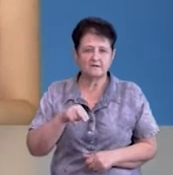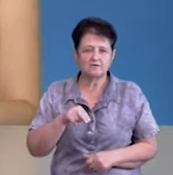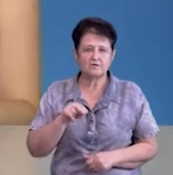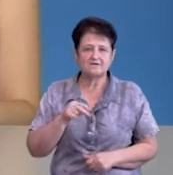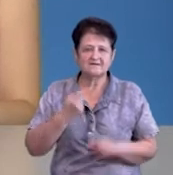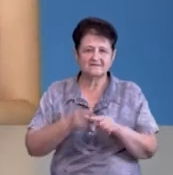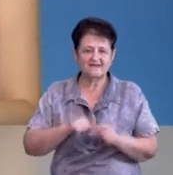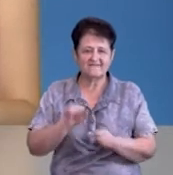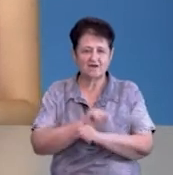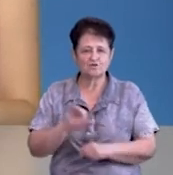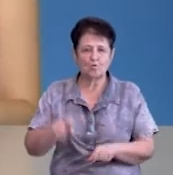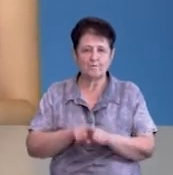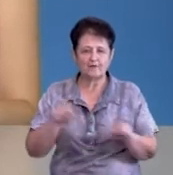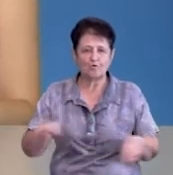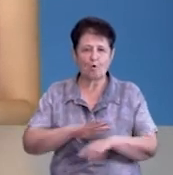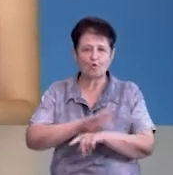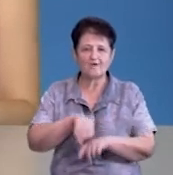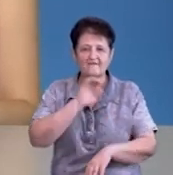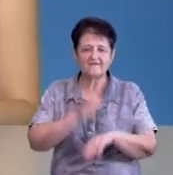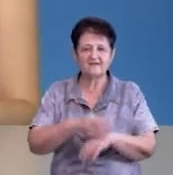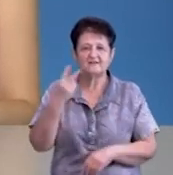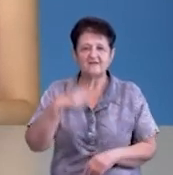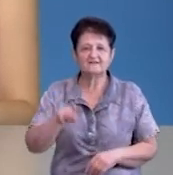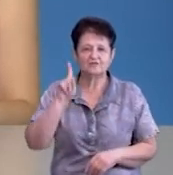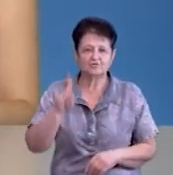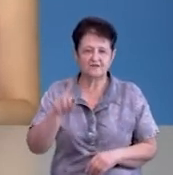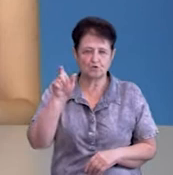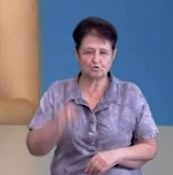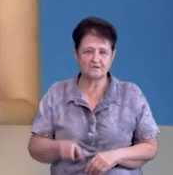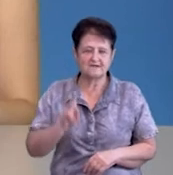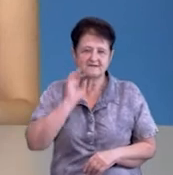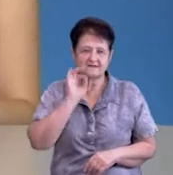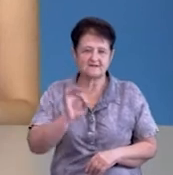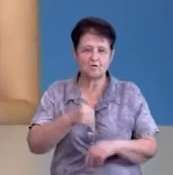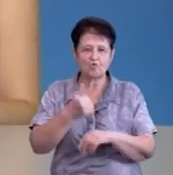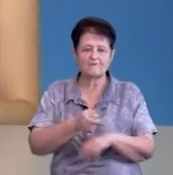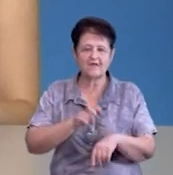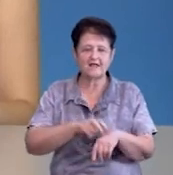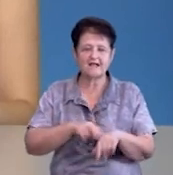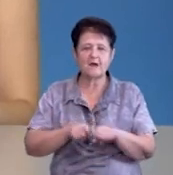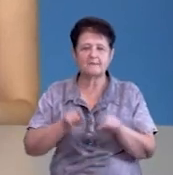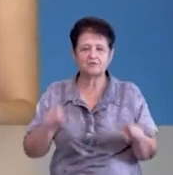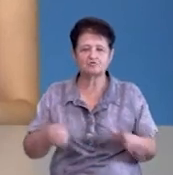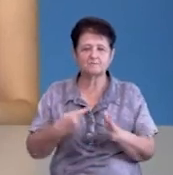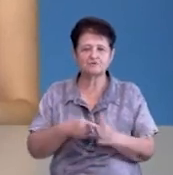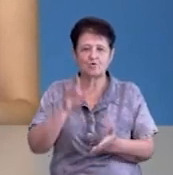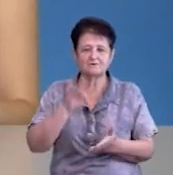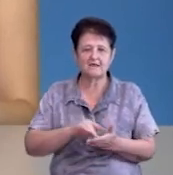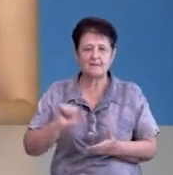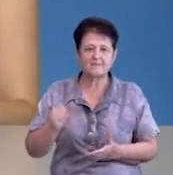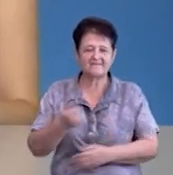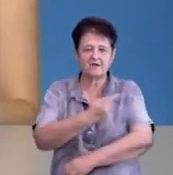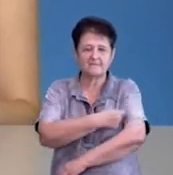Нагадаємо, цих вихідних у Прилуках коронавірус виявили у 21-ї людини. Як сказала головна лікарка Прилуцького міського центру